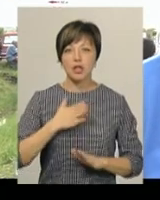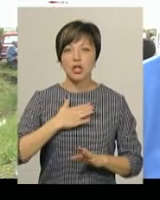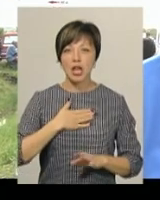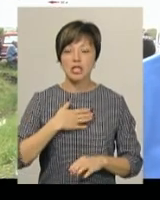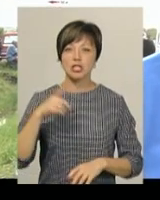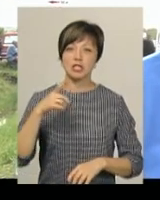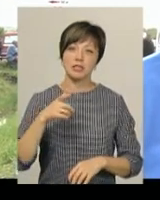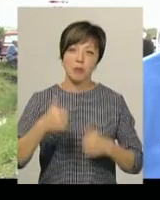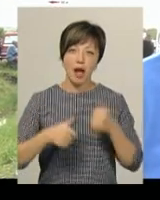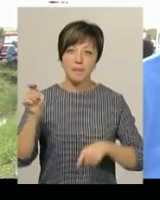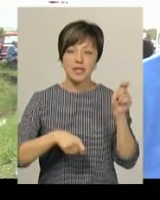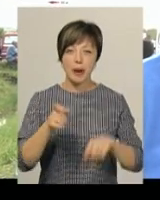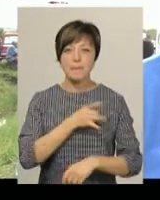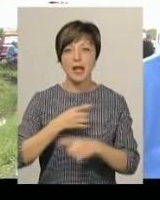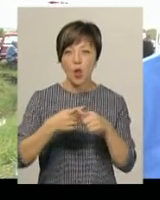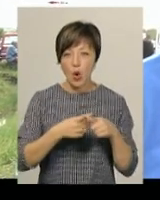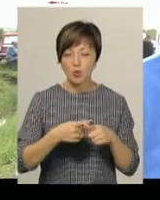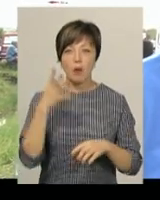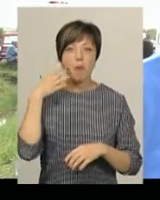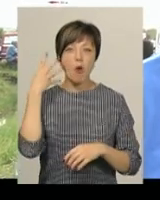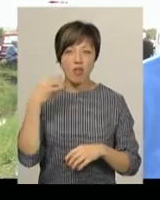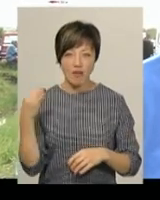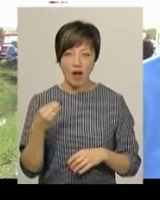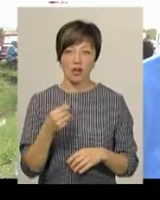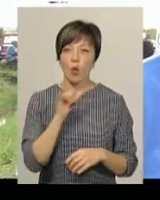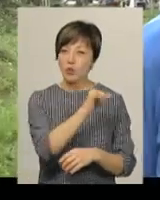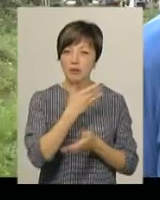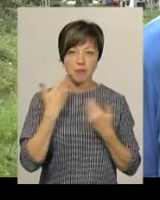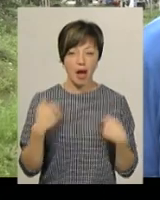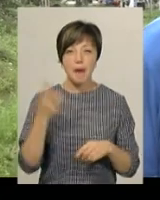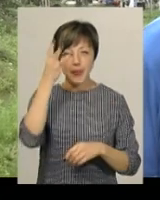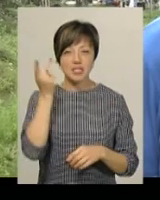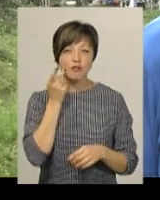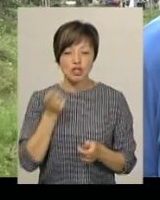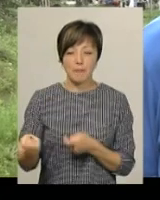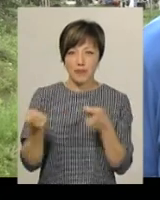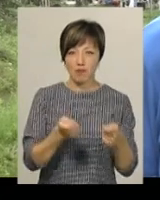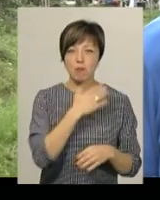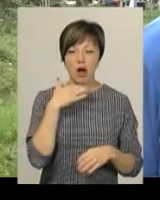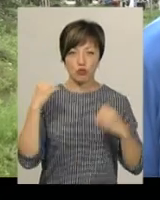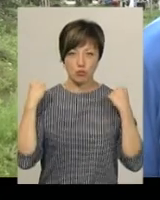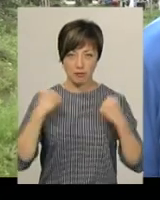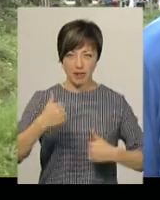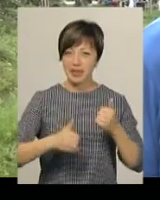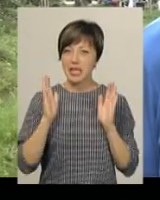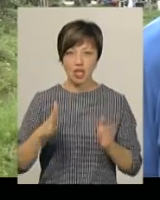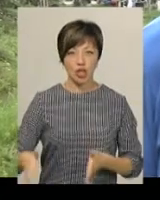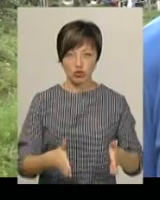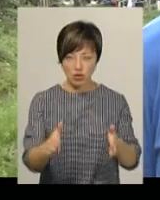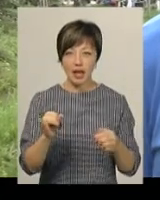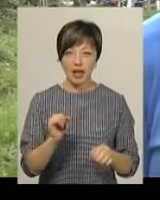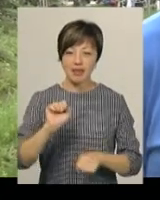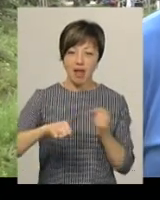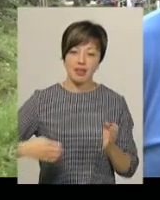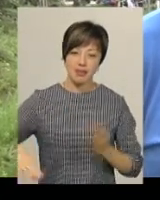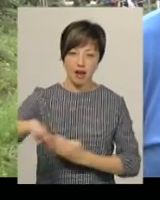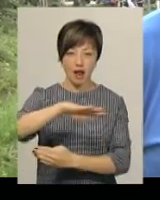білоруси, молдавани, бо в них немає стількох змагань. Хмельницький привозить завжди дуже велику кількість спортсменів на змагання, і не тільки на шосе, і на треку,